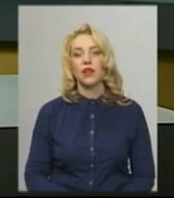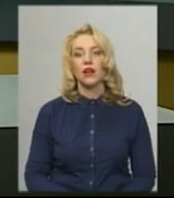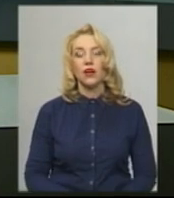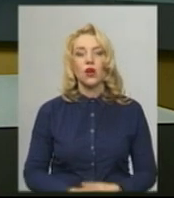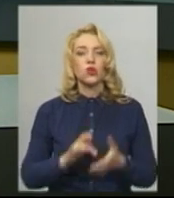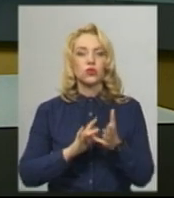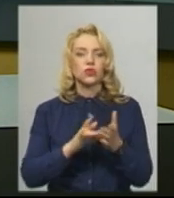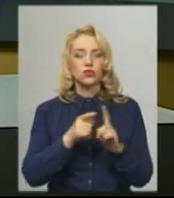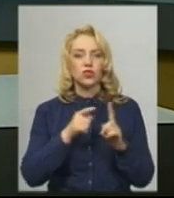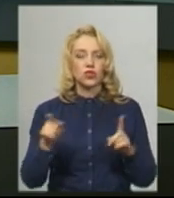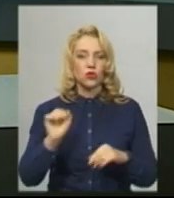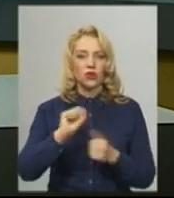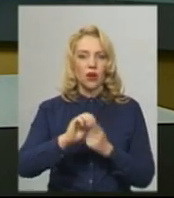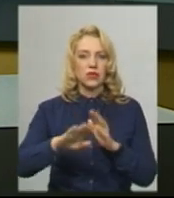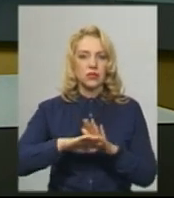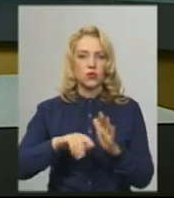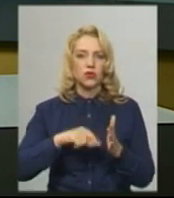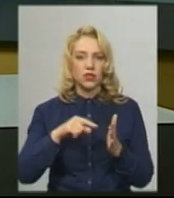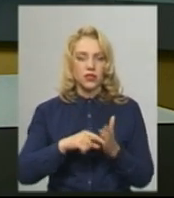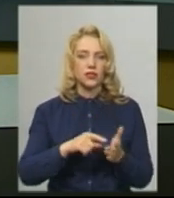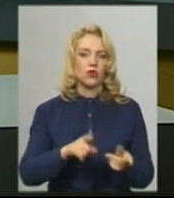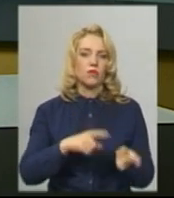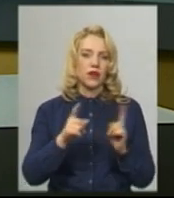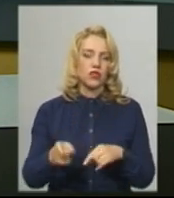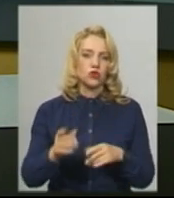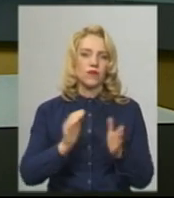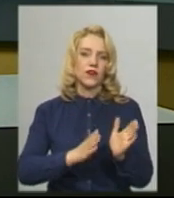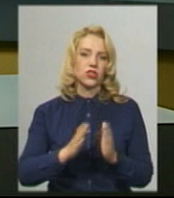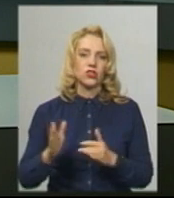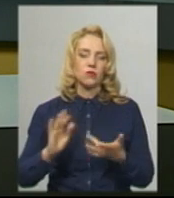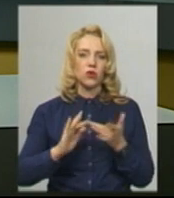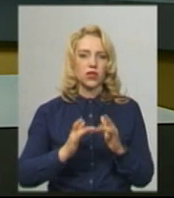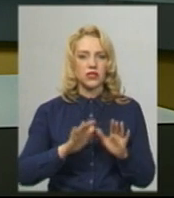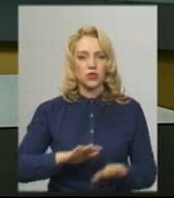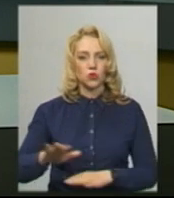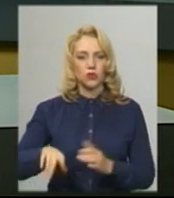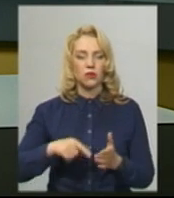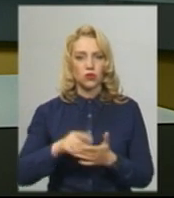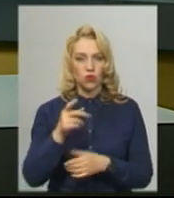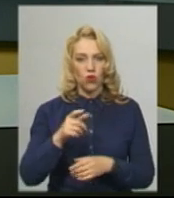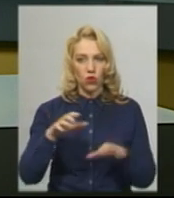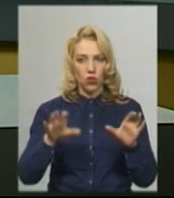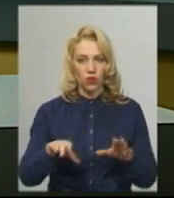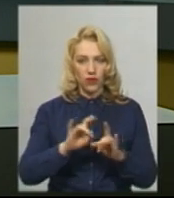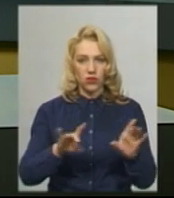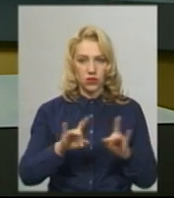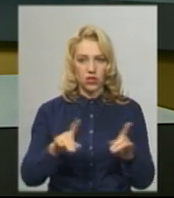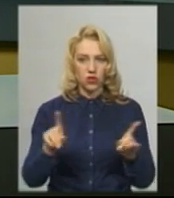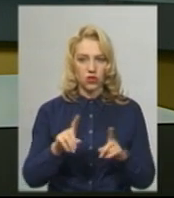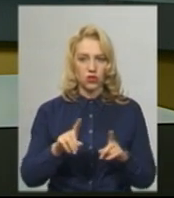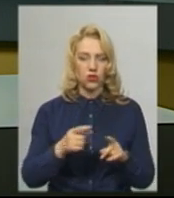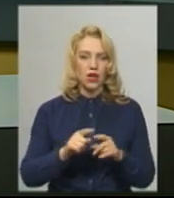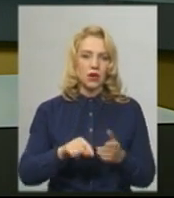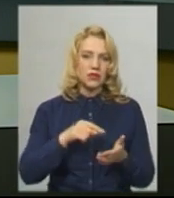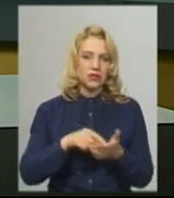Туристичний сезон у Кам'янці-Подільському перейшов у режим онлайн. Заступник міського голови Вадим Савчук розповів, муніципалітет